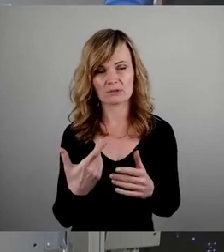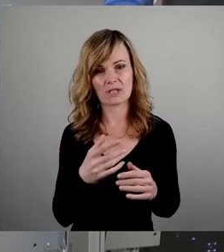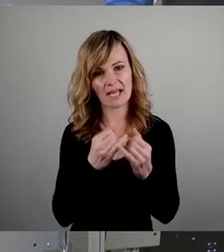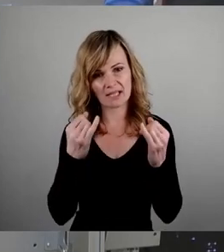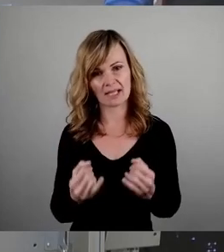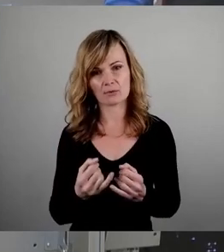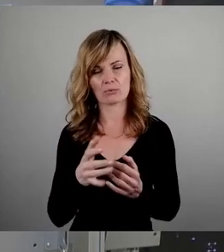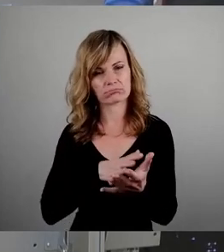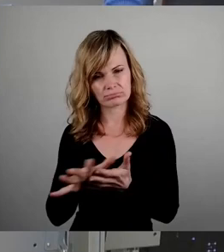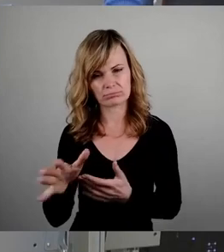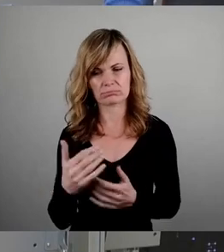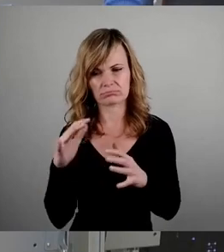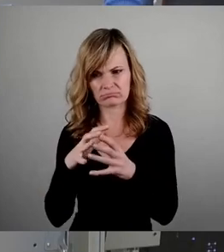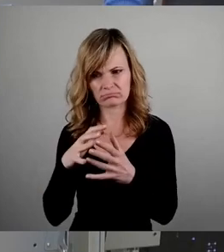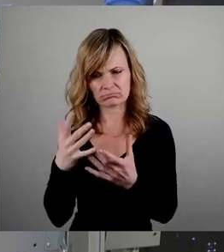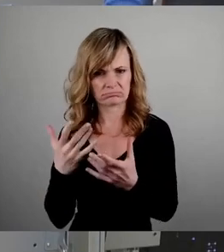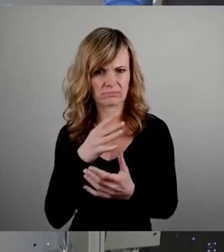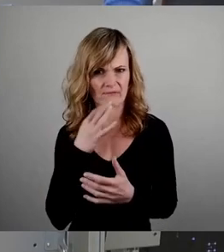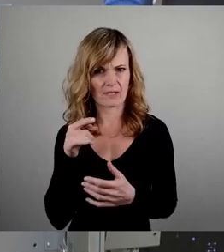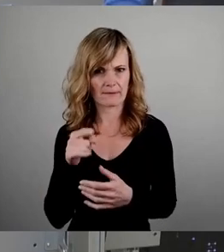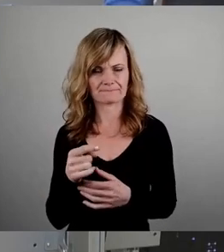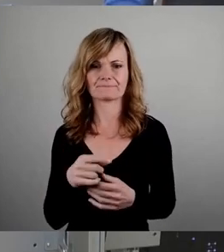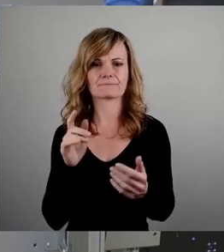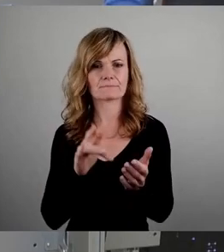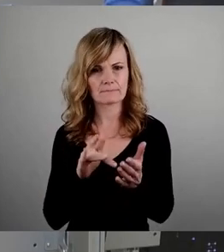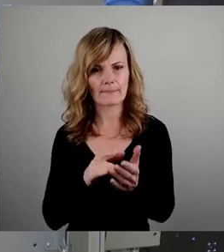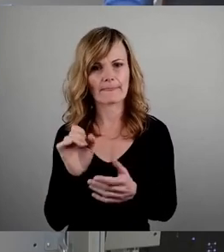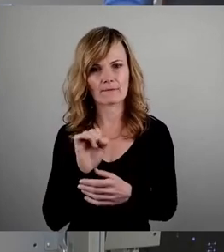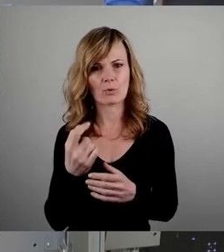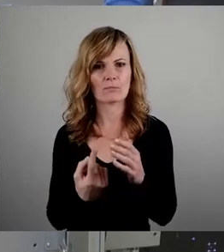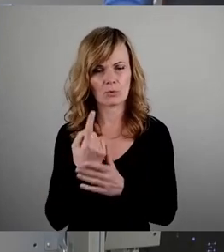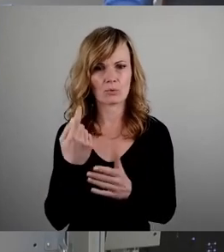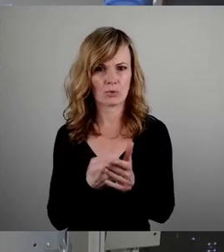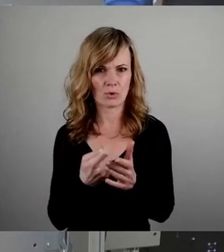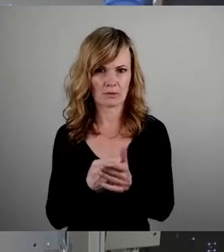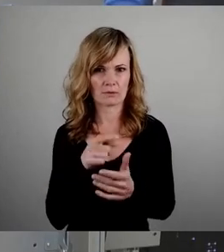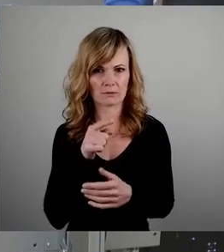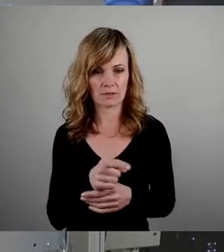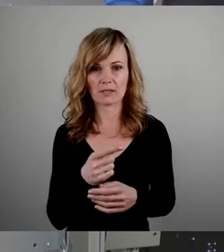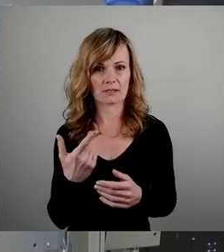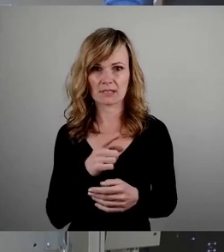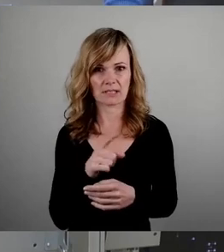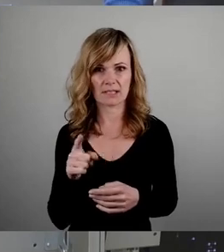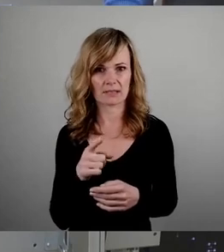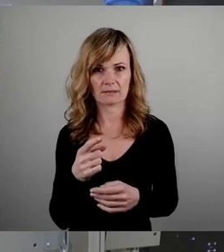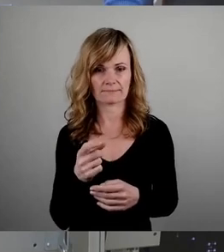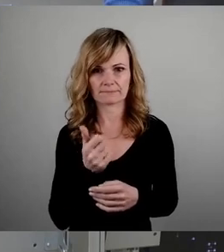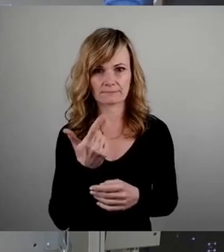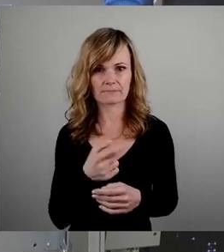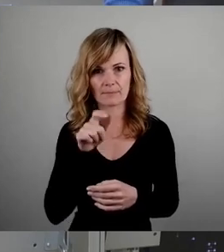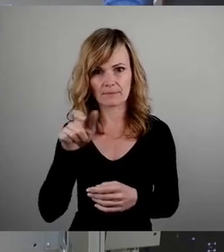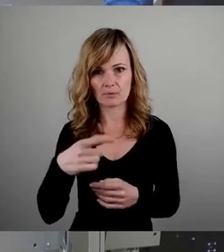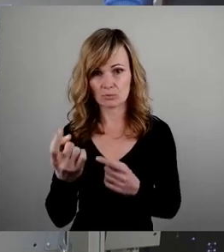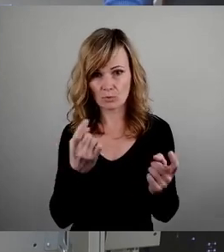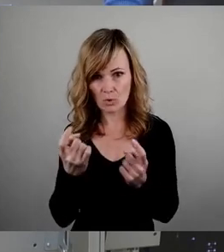doch aber mal anschauen, was sind denn die Ursachen für diese massiven Kosten. Das sind nämlich doch nicht die paar Hanseln, die hierher kommen. Wir